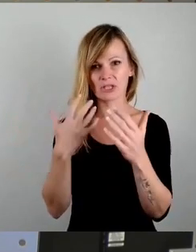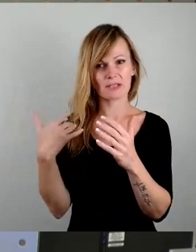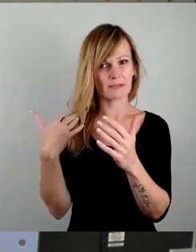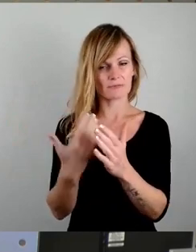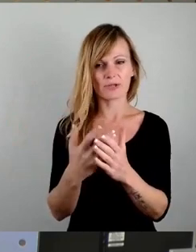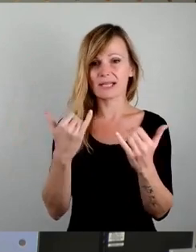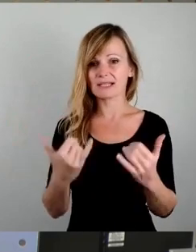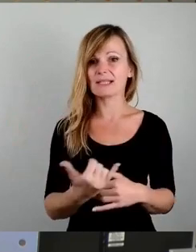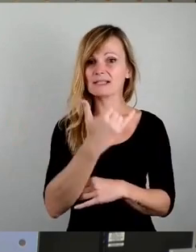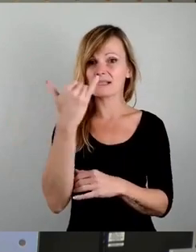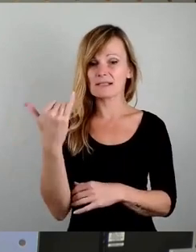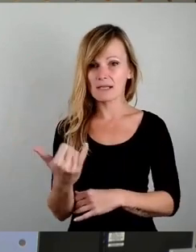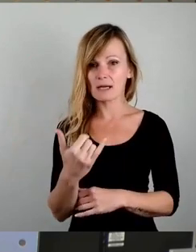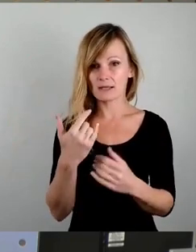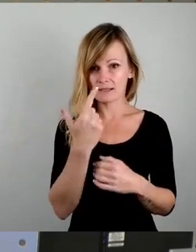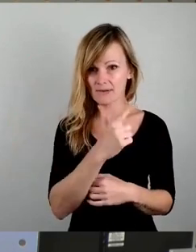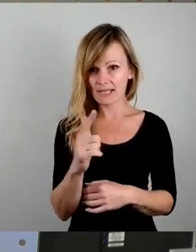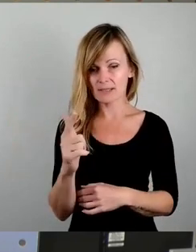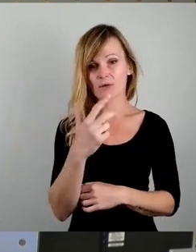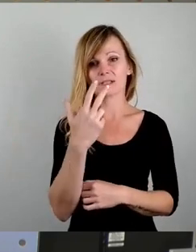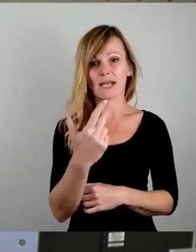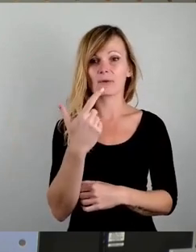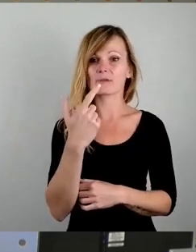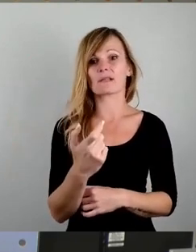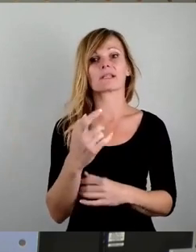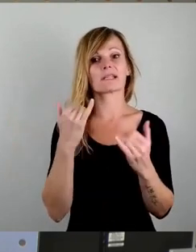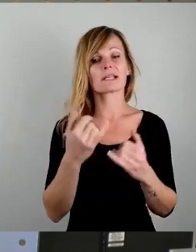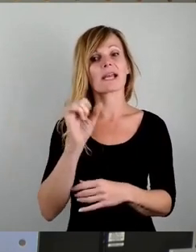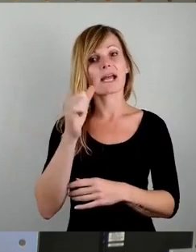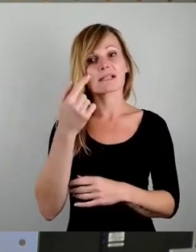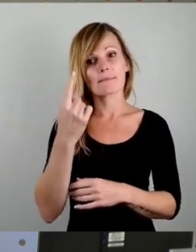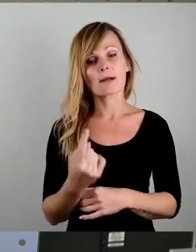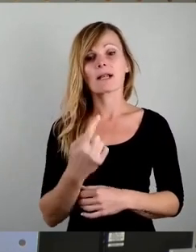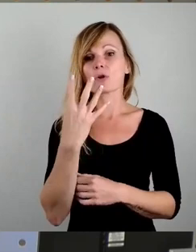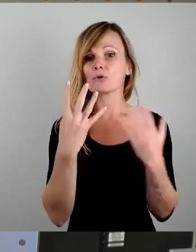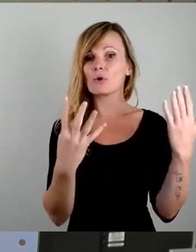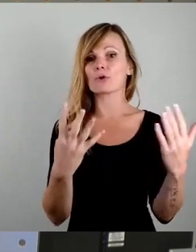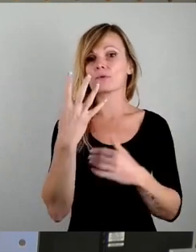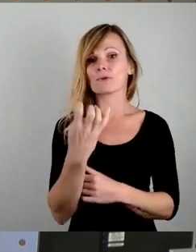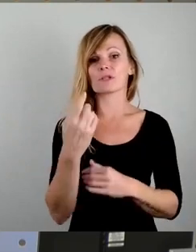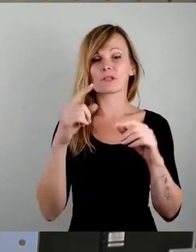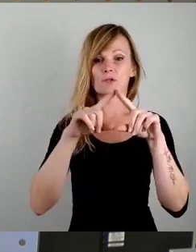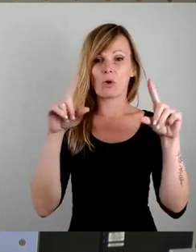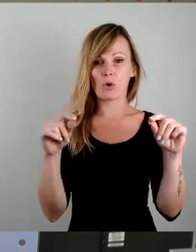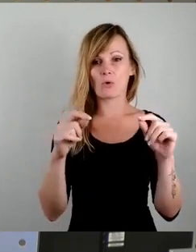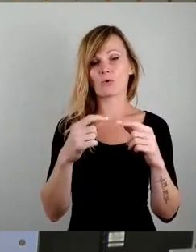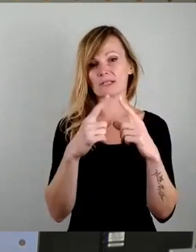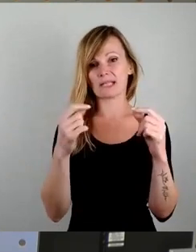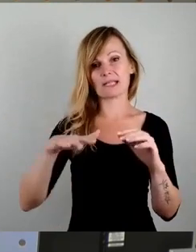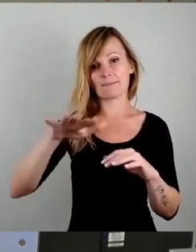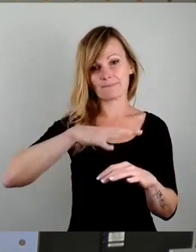2023, haben wir jetzt zum ersten Mal das 49-Euro-Ticket flächendeckend in Deutschland